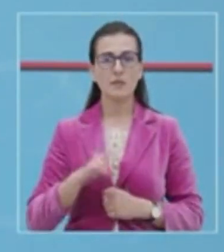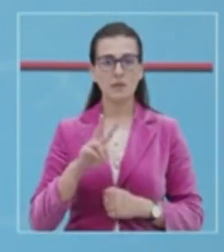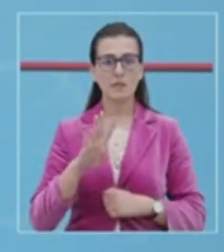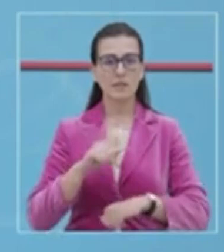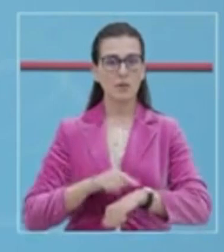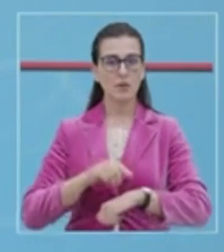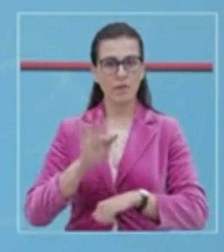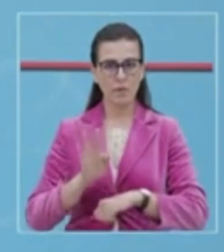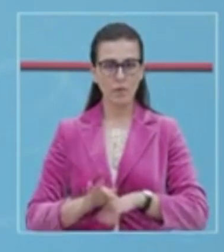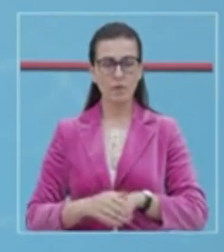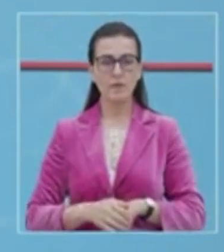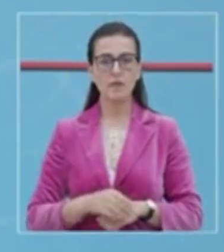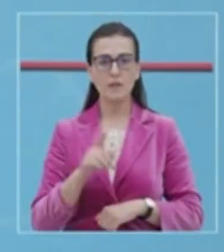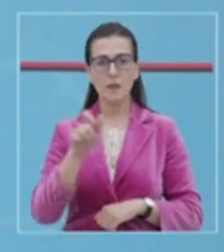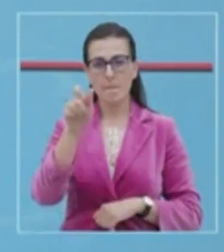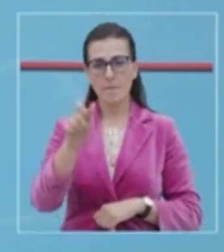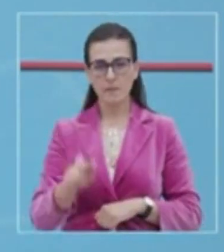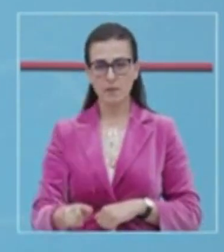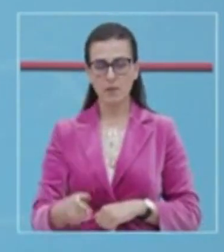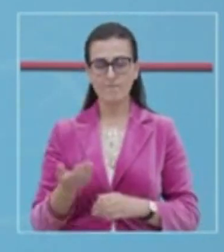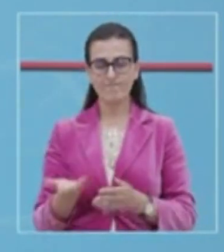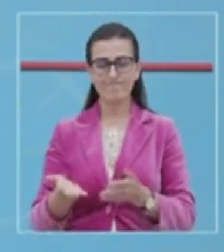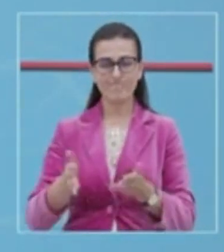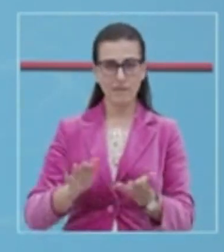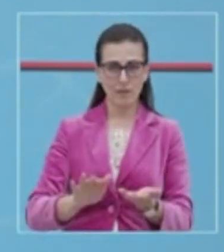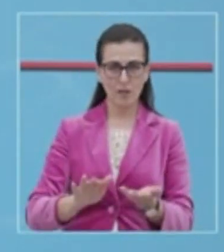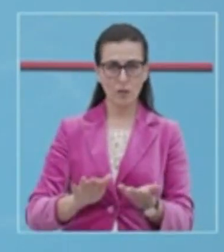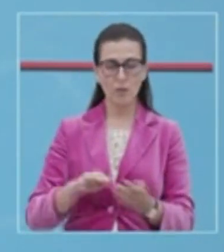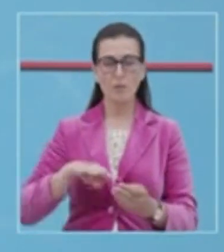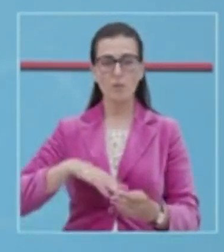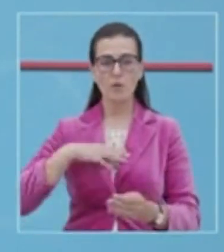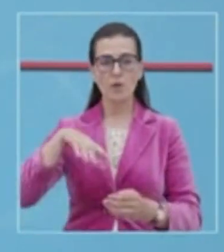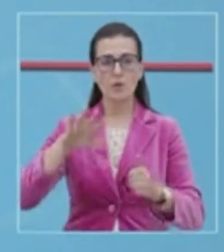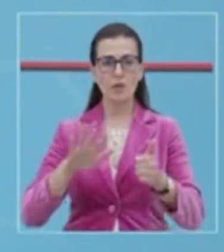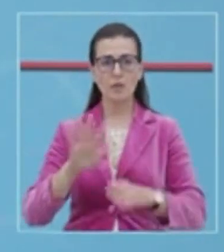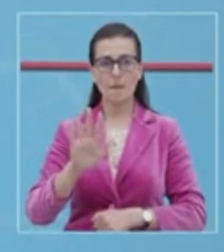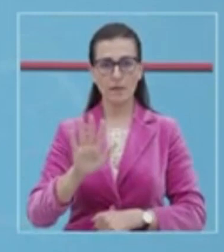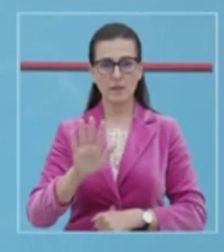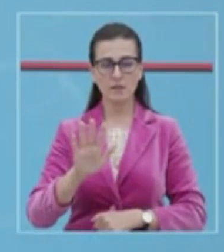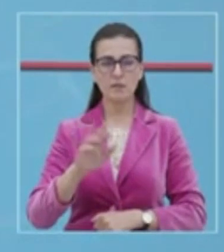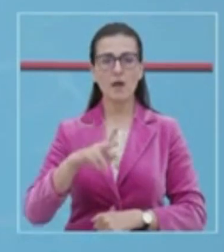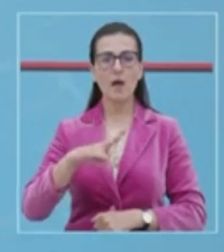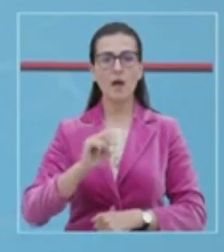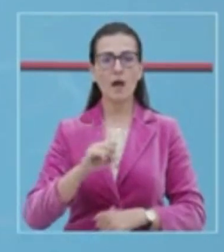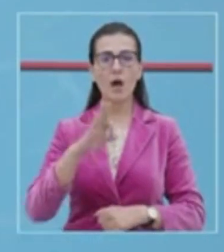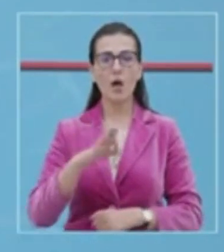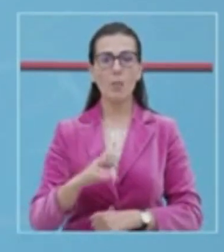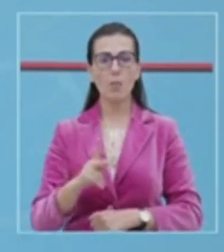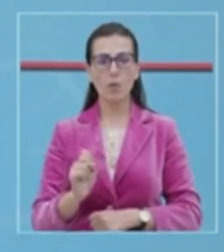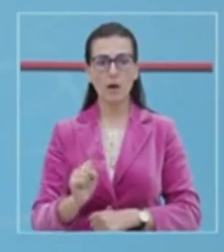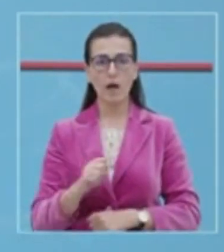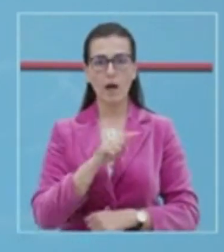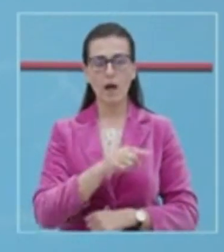Në 24 orëve të fundit, kanë dëruar jetë një pacientë 68 vjeqë nga Puka, i cili vuante nga